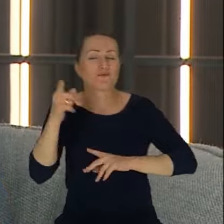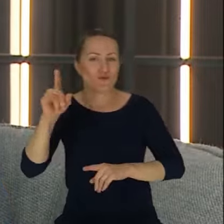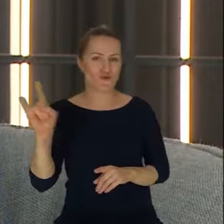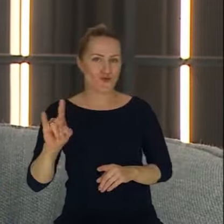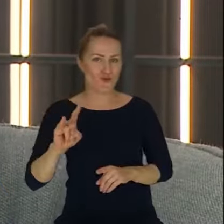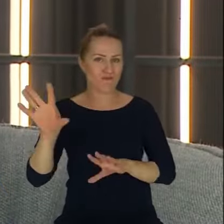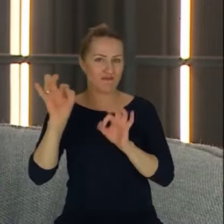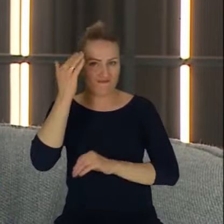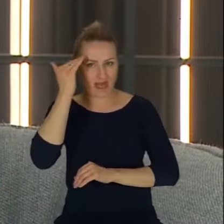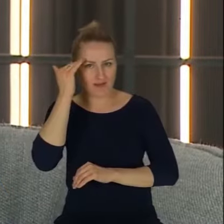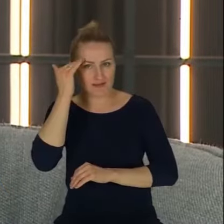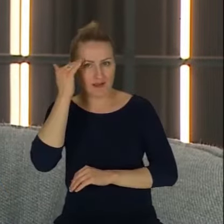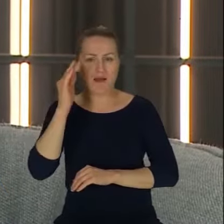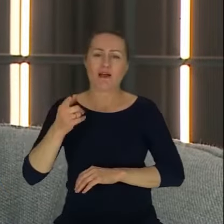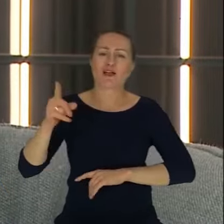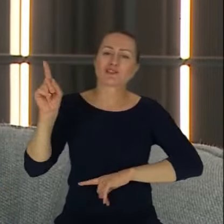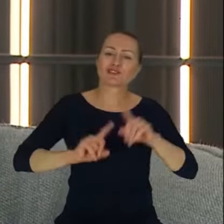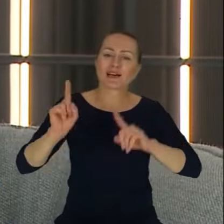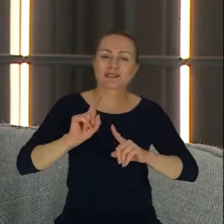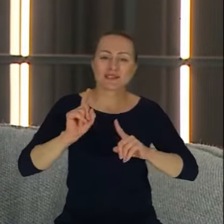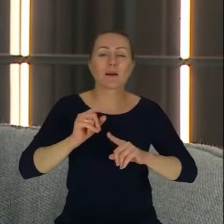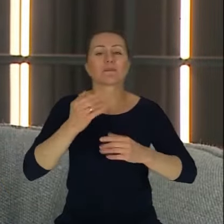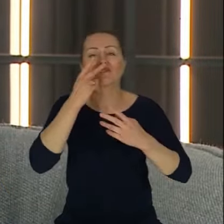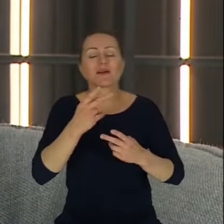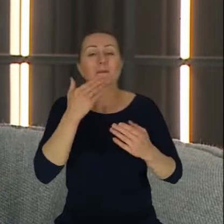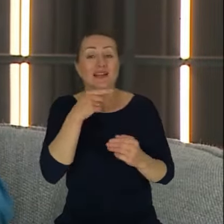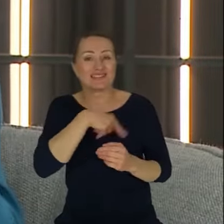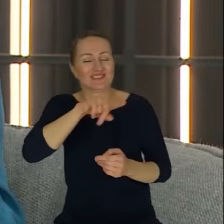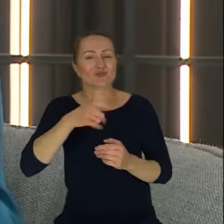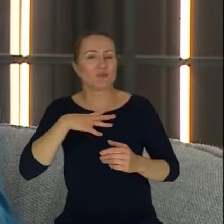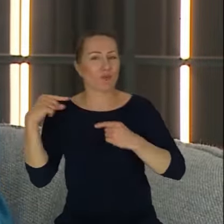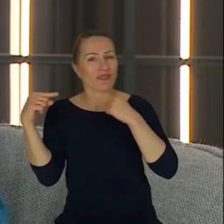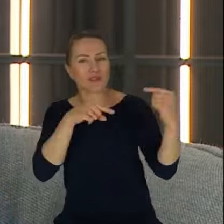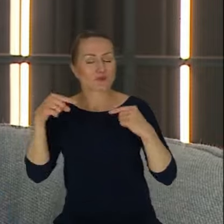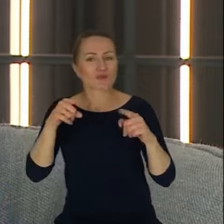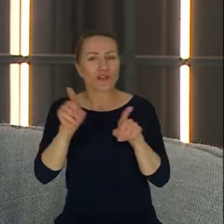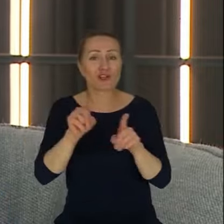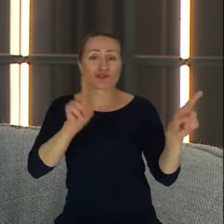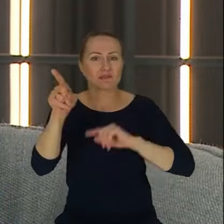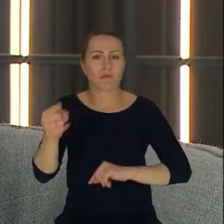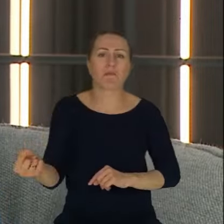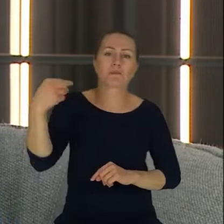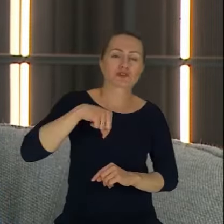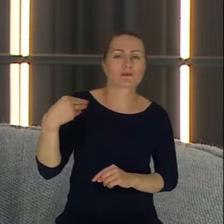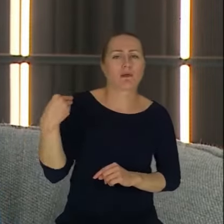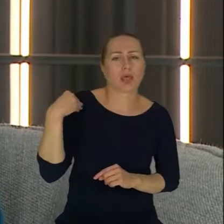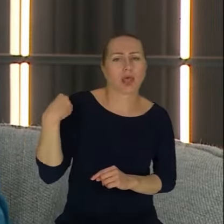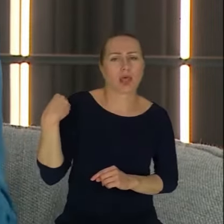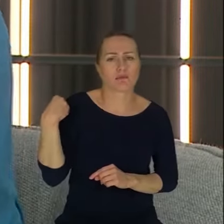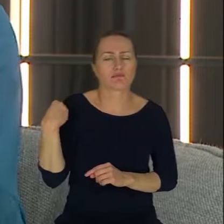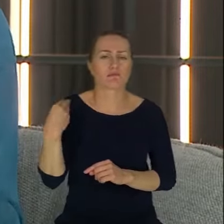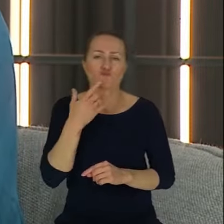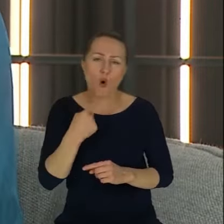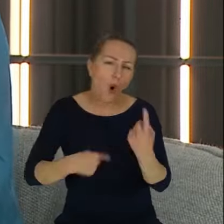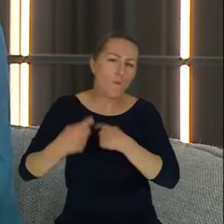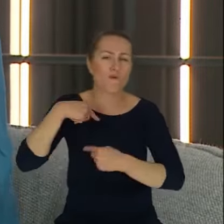czasami i trochę to też doświadczenie, co mówisz w tej dyskusji, przychodzi do mnie z takimi właśnie informacjami i nawet